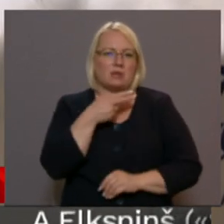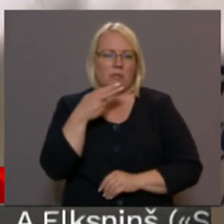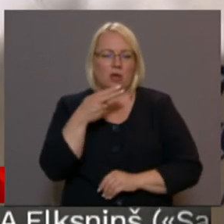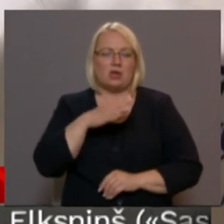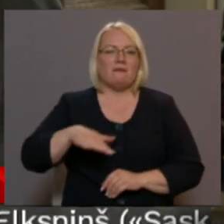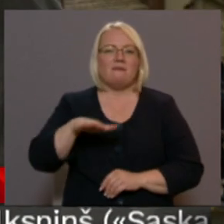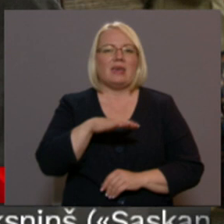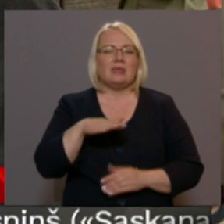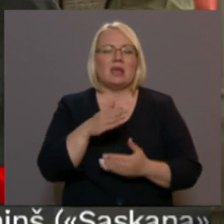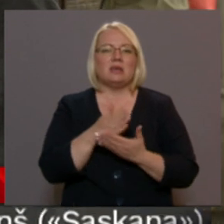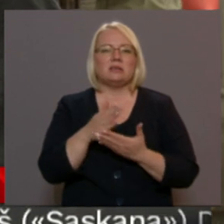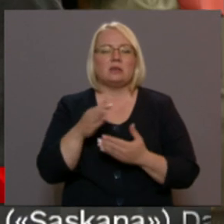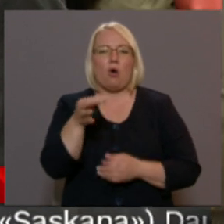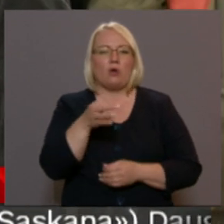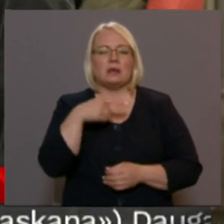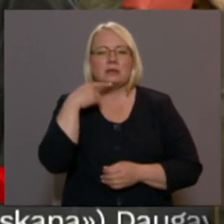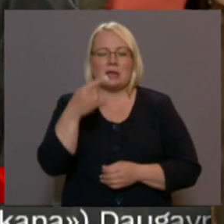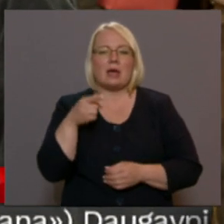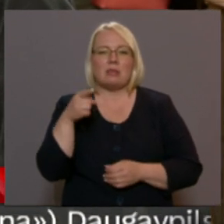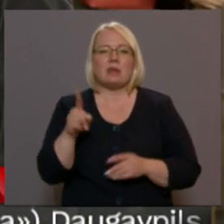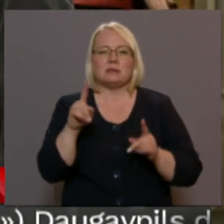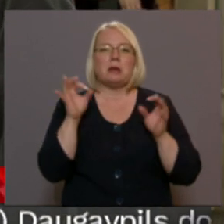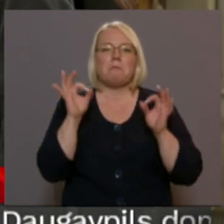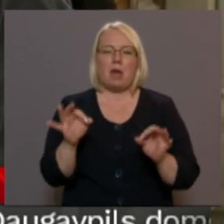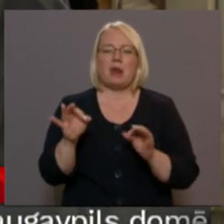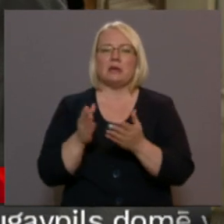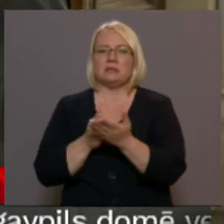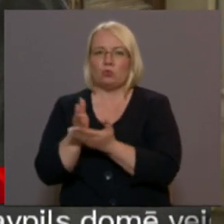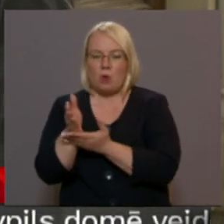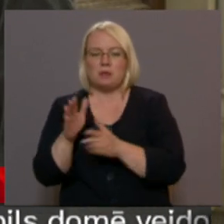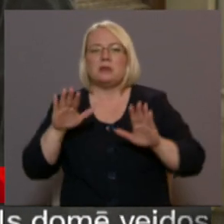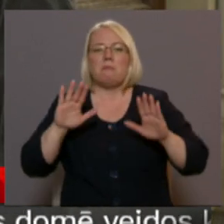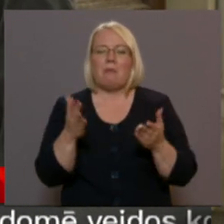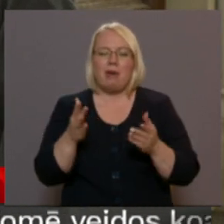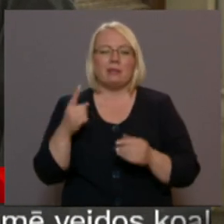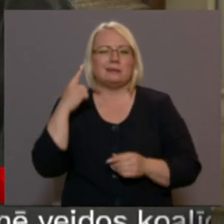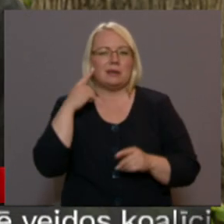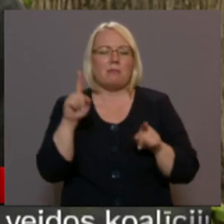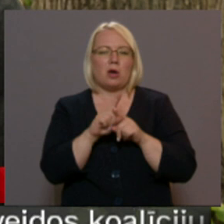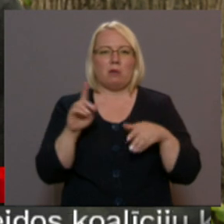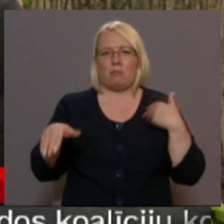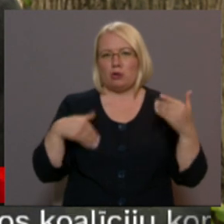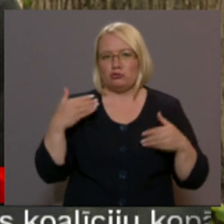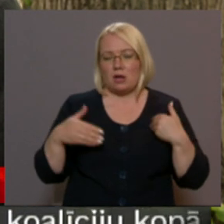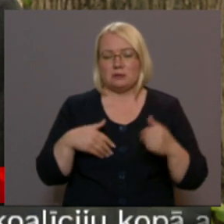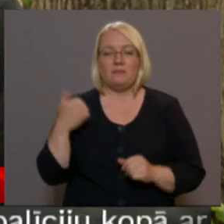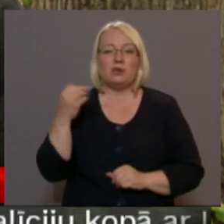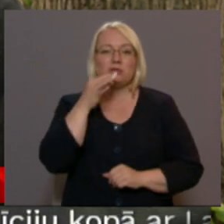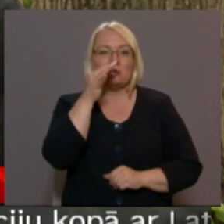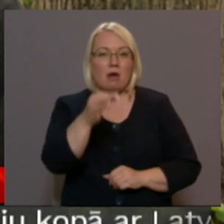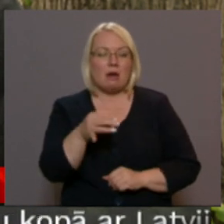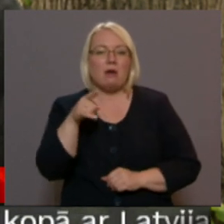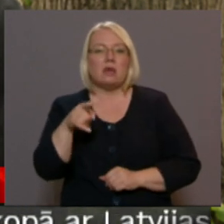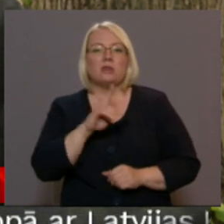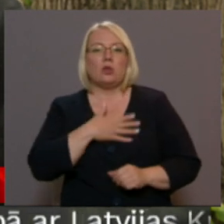organizācijas jauno kārtību sauc par soli pareizajā virzienā, bet vienlaikus izskan arī bažas. Tas ir ļoti